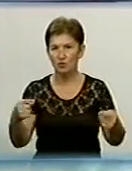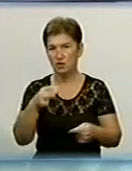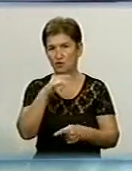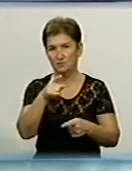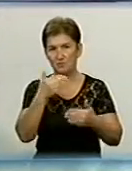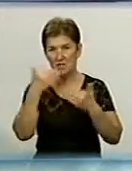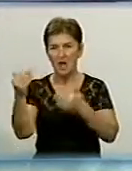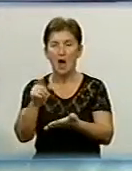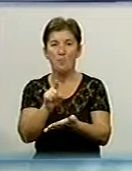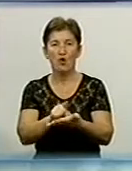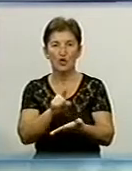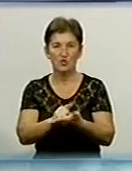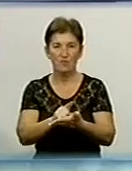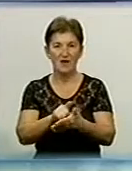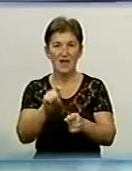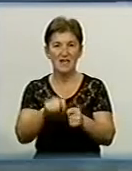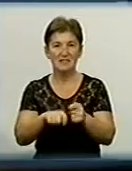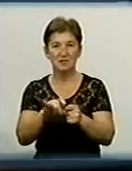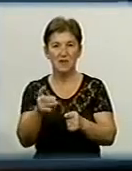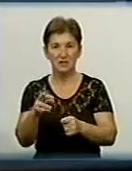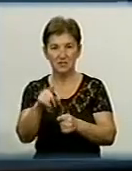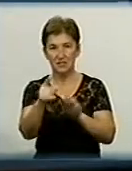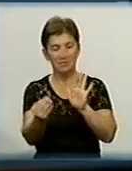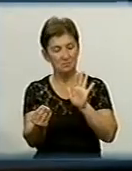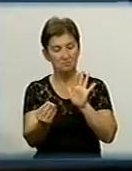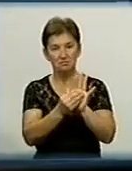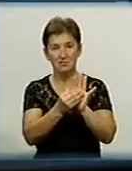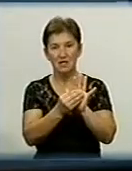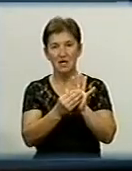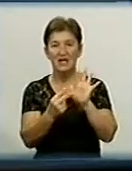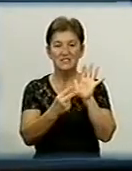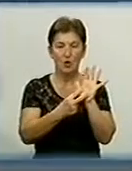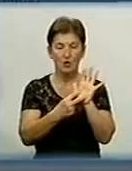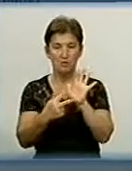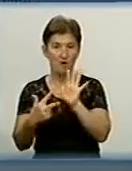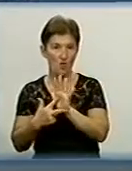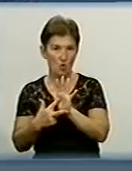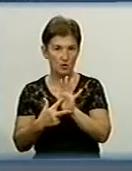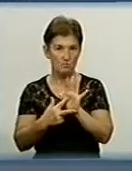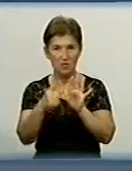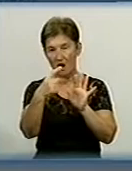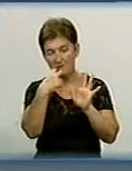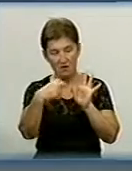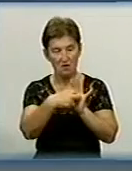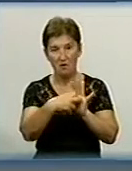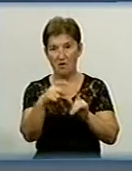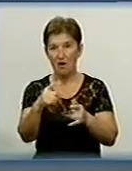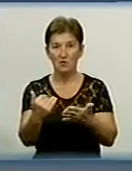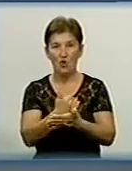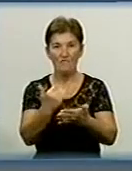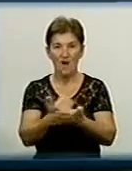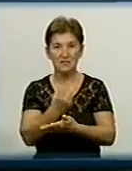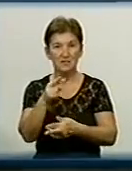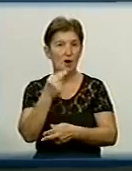до податкової інспекції Міндоходів. Відмітка проставляється на 7-8-9 сторінці паспорта. Новація спрямована на